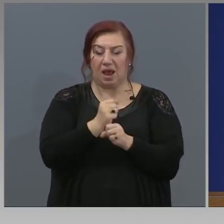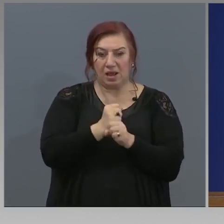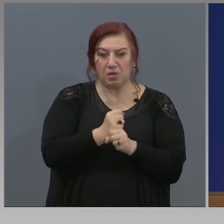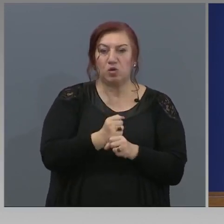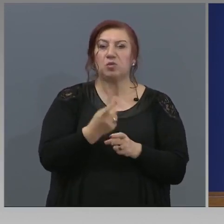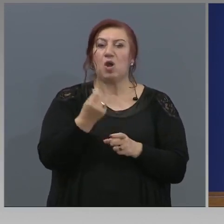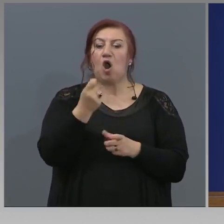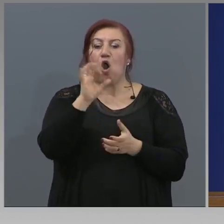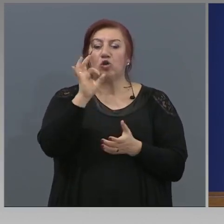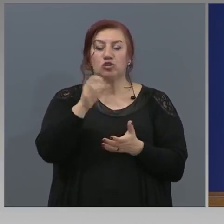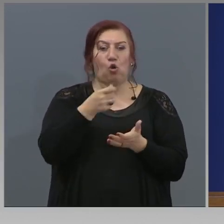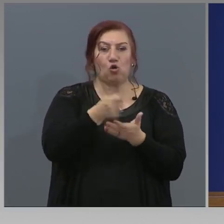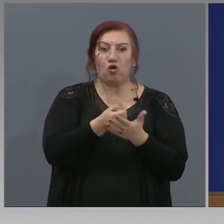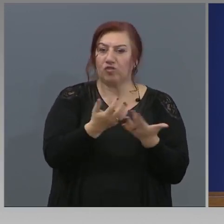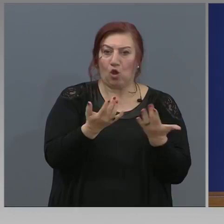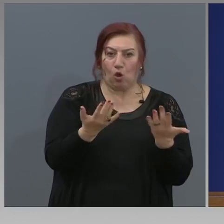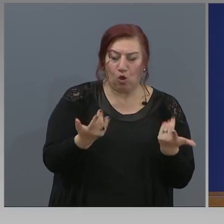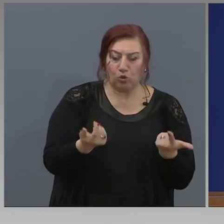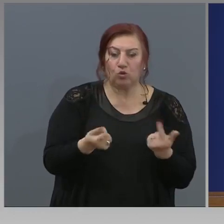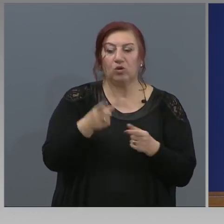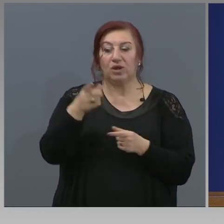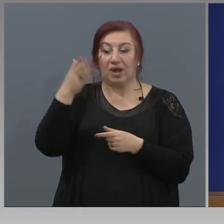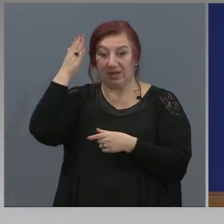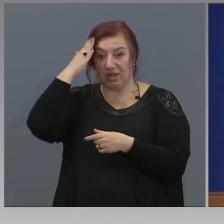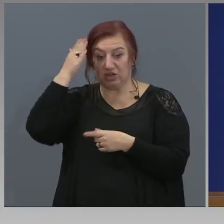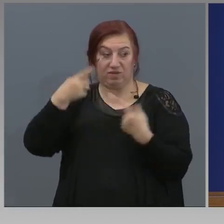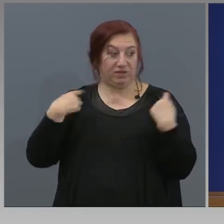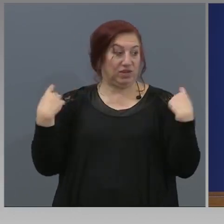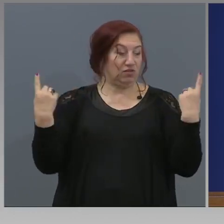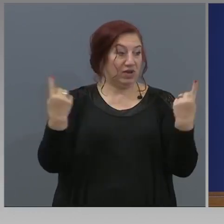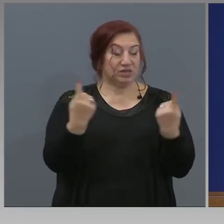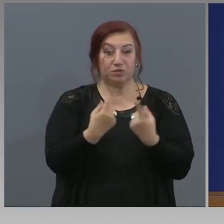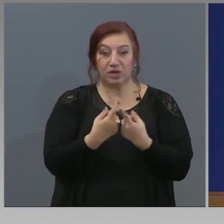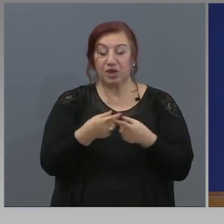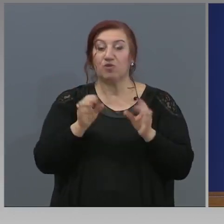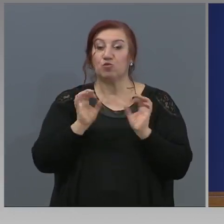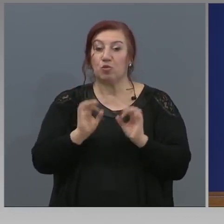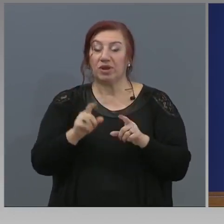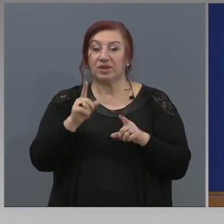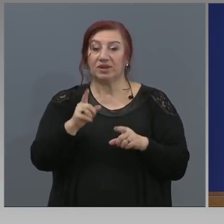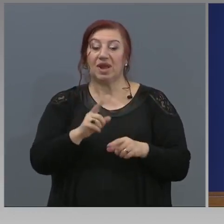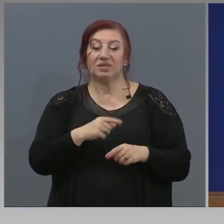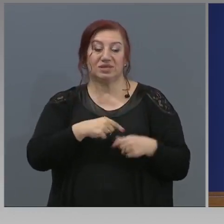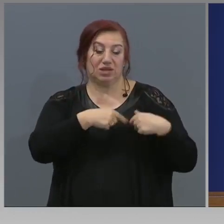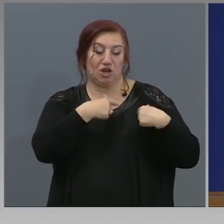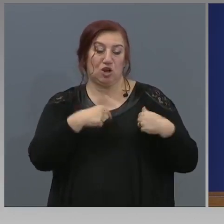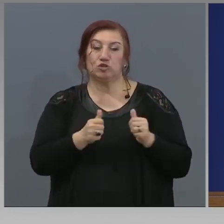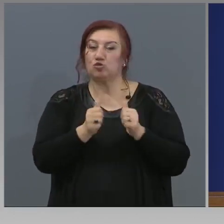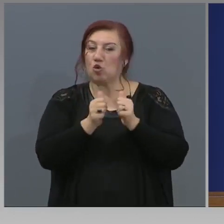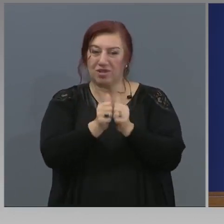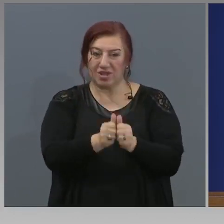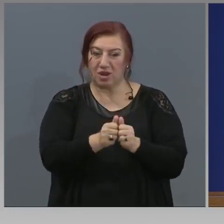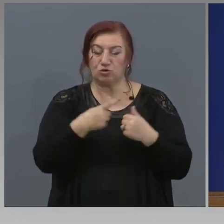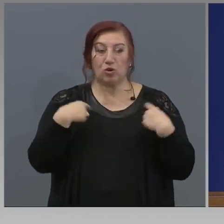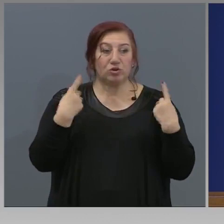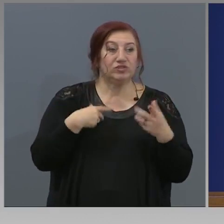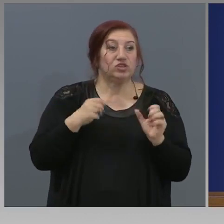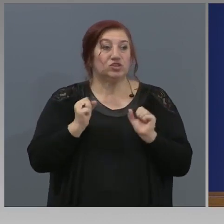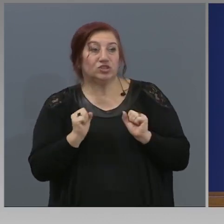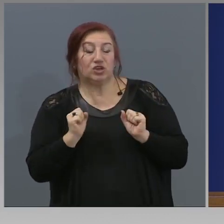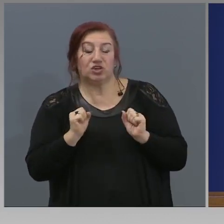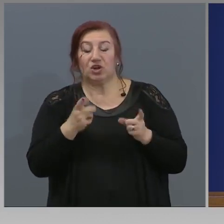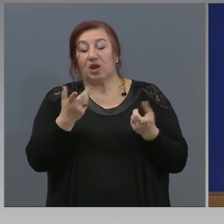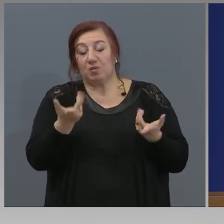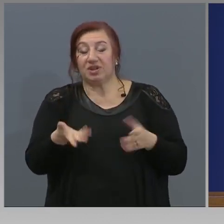се осигуряваме, защото всъщност държавата това сме всички ние и в момента тази солидарност, на която всички разчитаме, тя